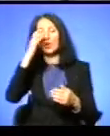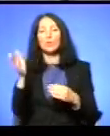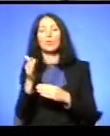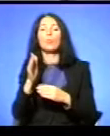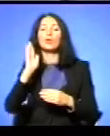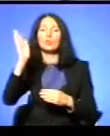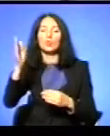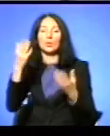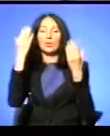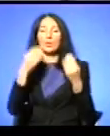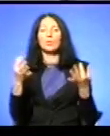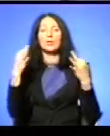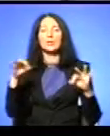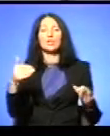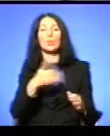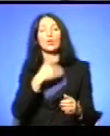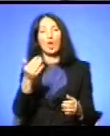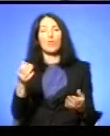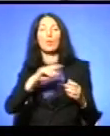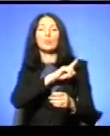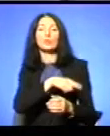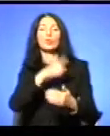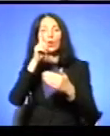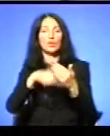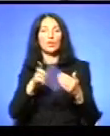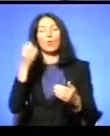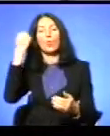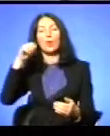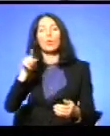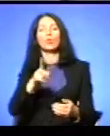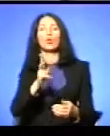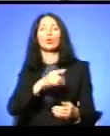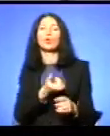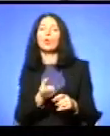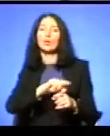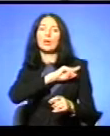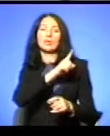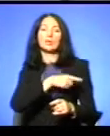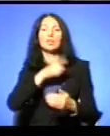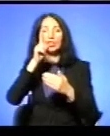Незалежності Вважаю вам міцної віри Бо перемагає той, хто найпалакіше вірить